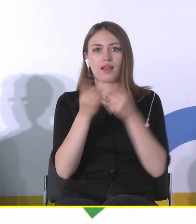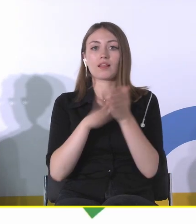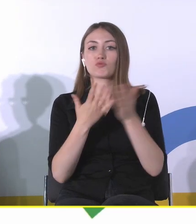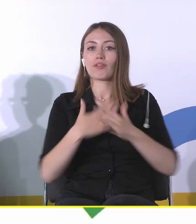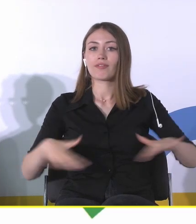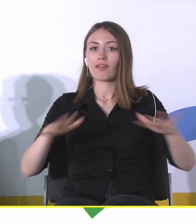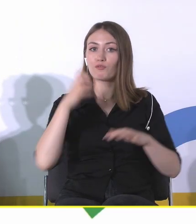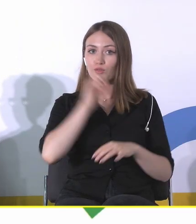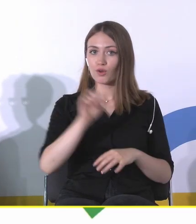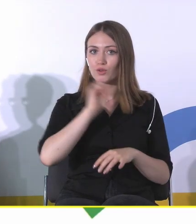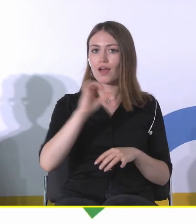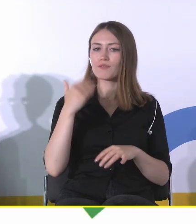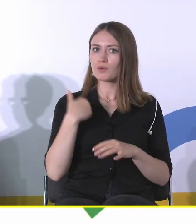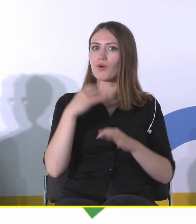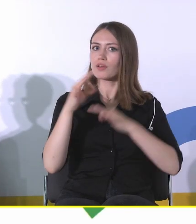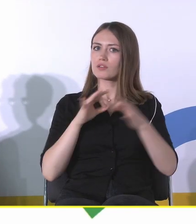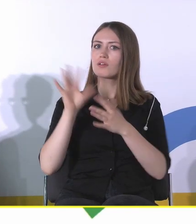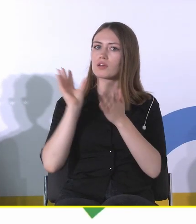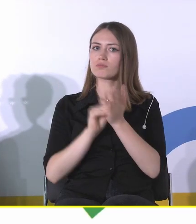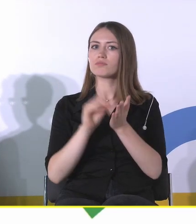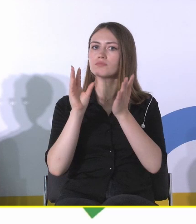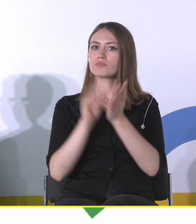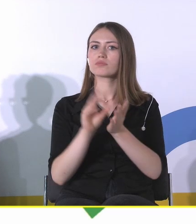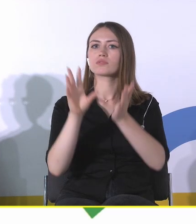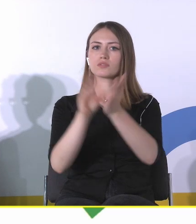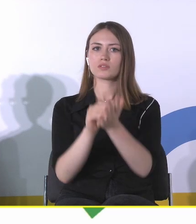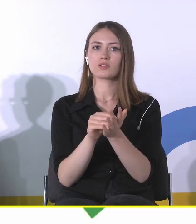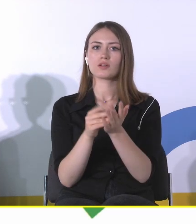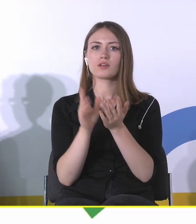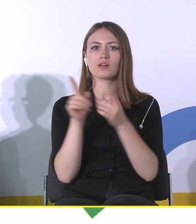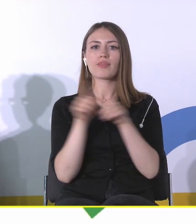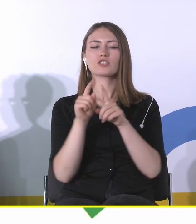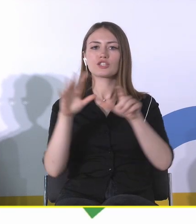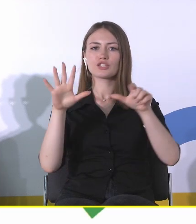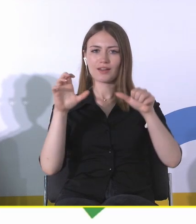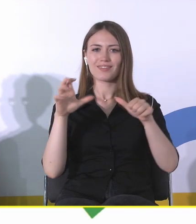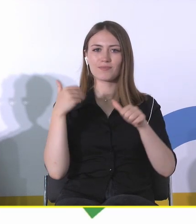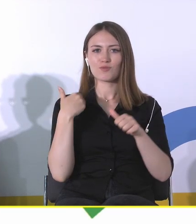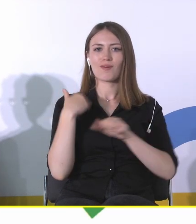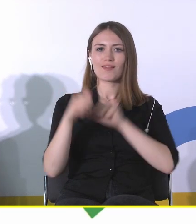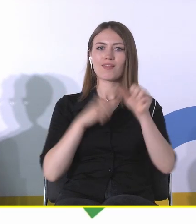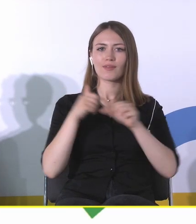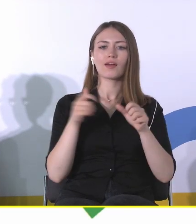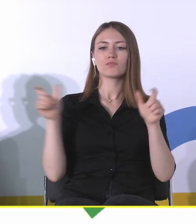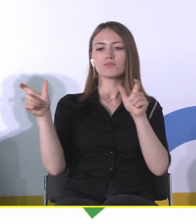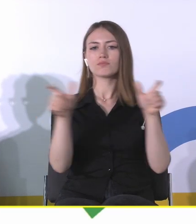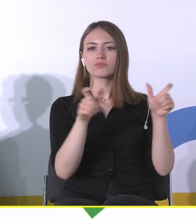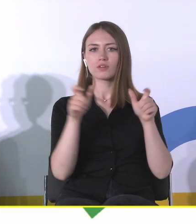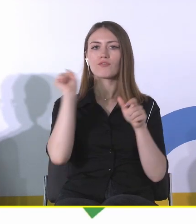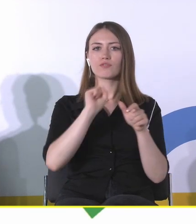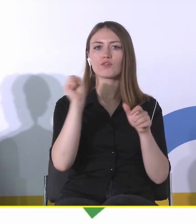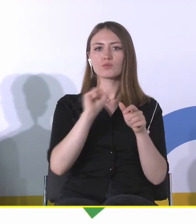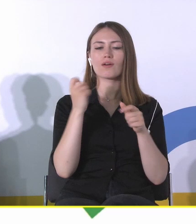przepracowywać tą historię, nie negować tak naprawdę te 600 lat, w czasie których Wrocław nie należał